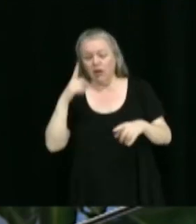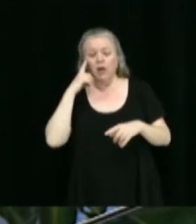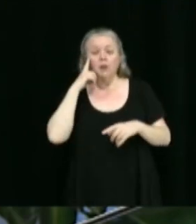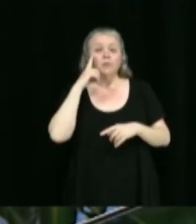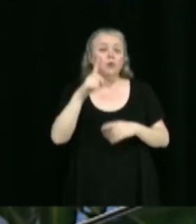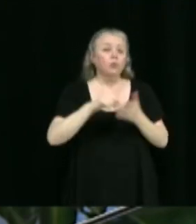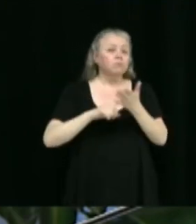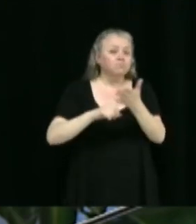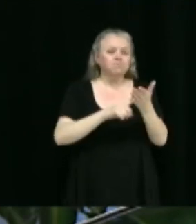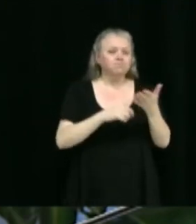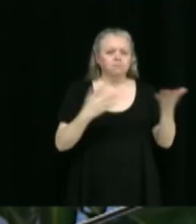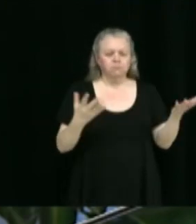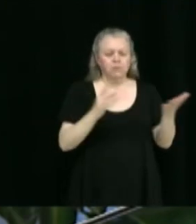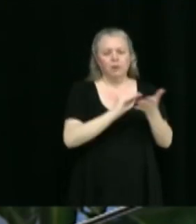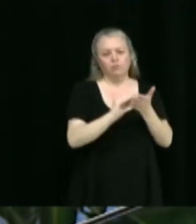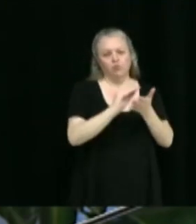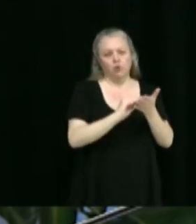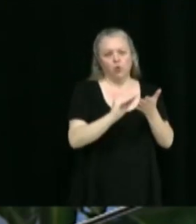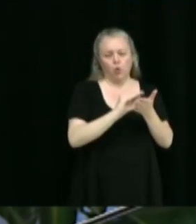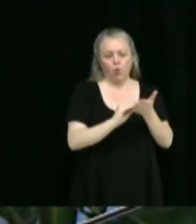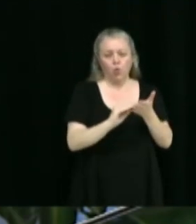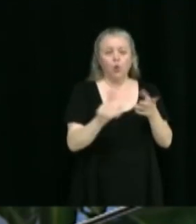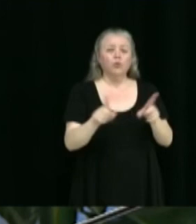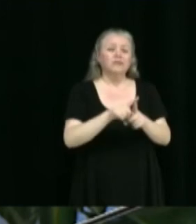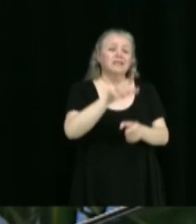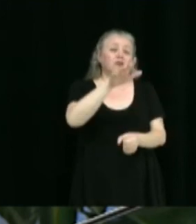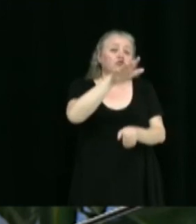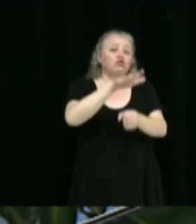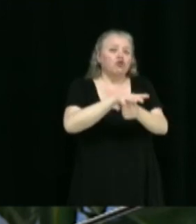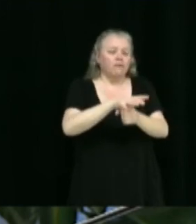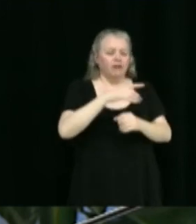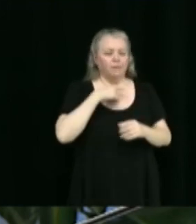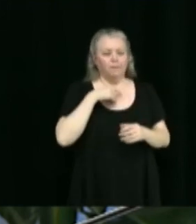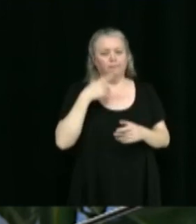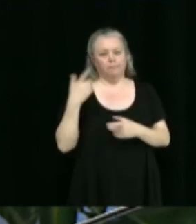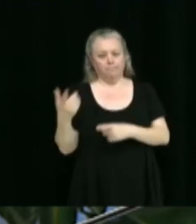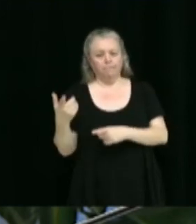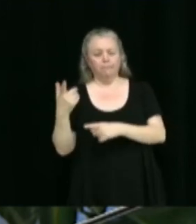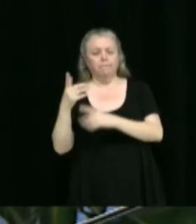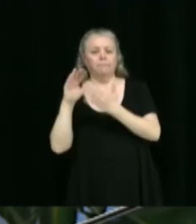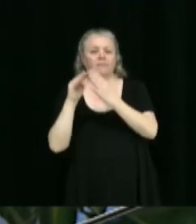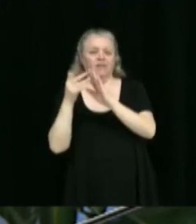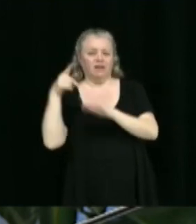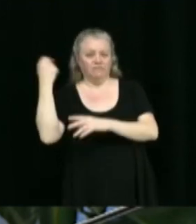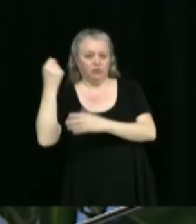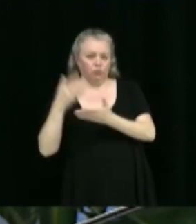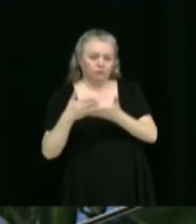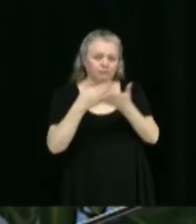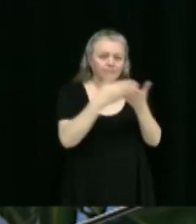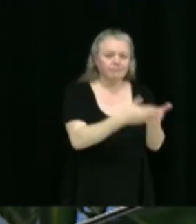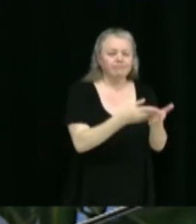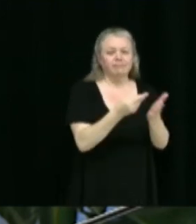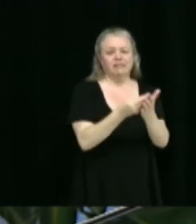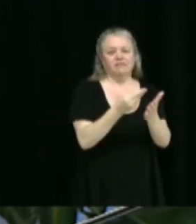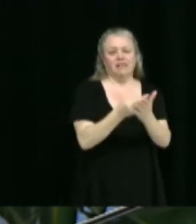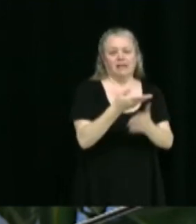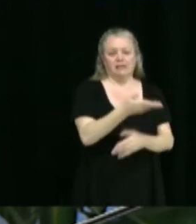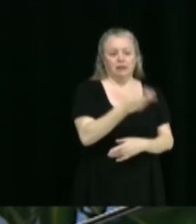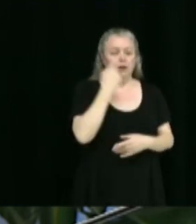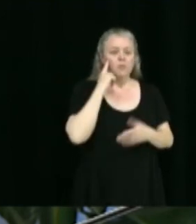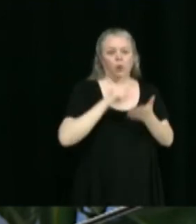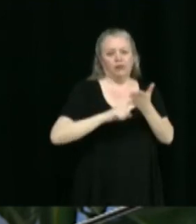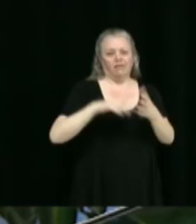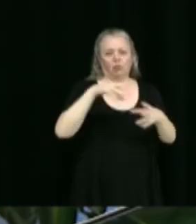réaménagement des bureaux et de confirmer la contribution financière de la Ville de Victoriaville pour les travaux qui seront effectués dans ses locaux.